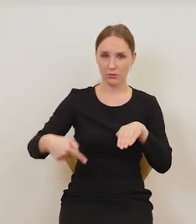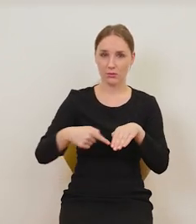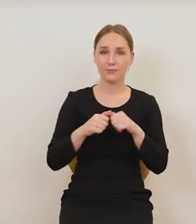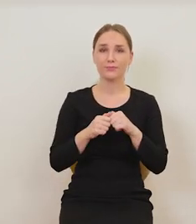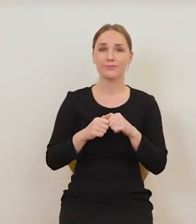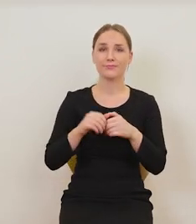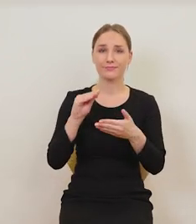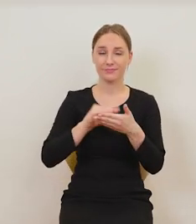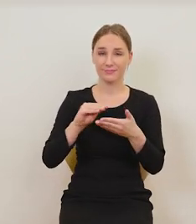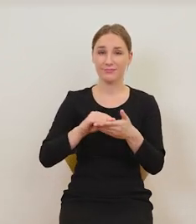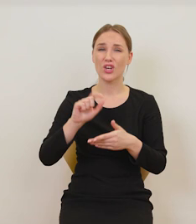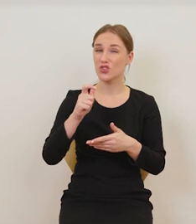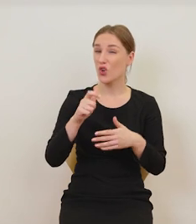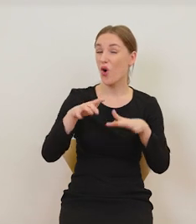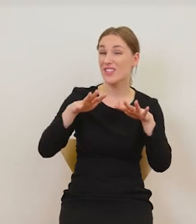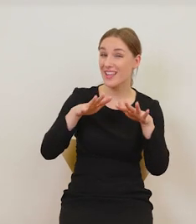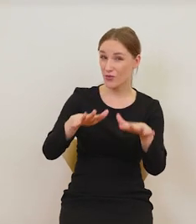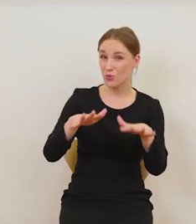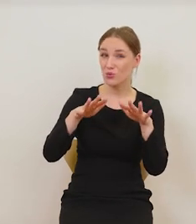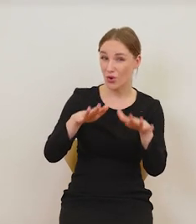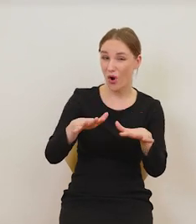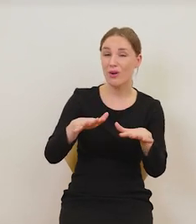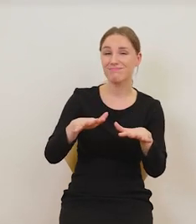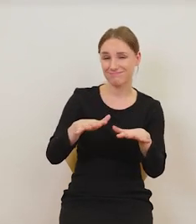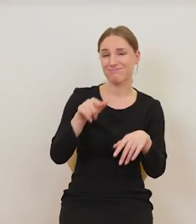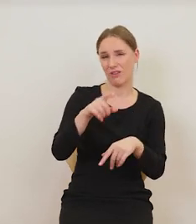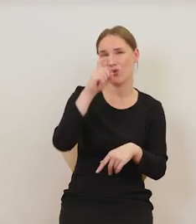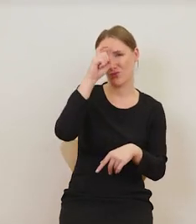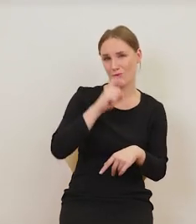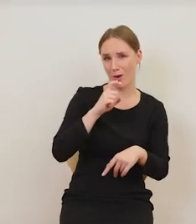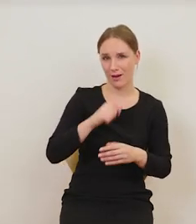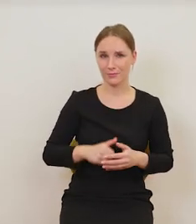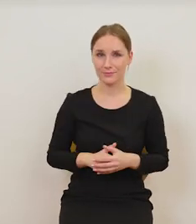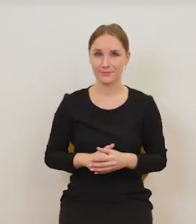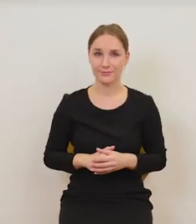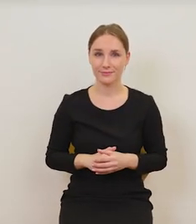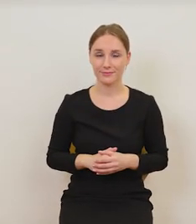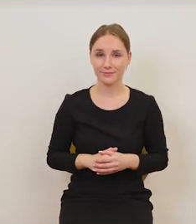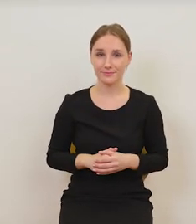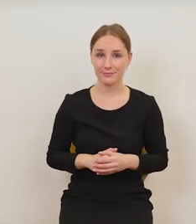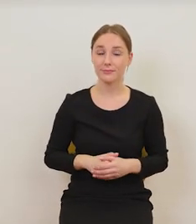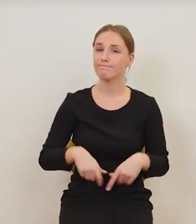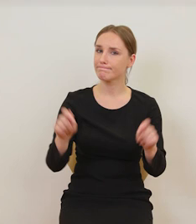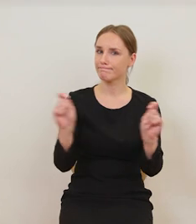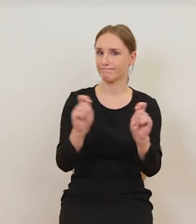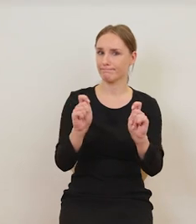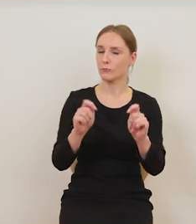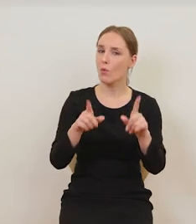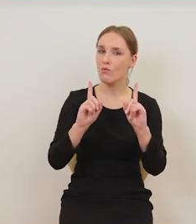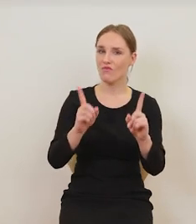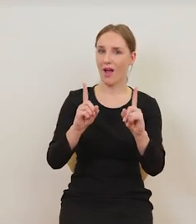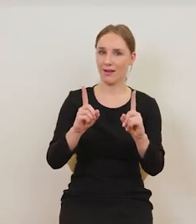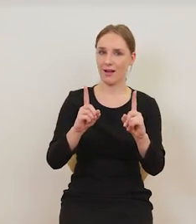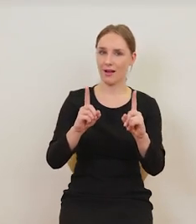stoi, co jest ponad miarę, ginie w niezmierzonym złu. Przestroga. Żeby nie